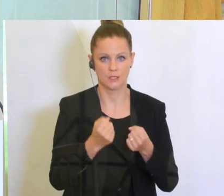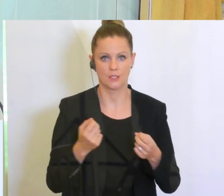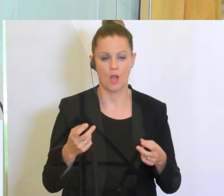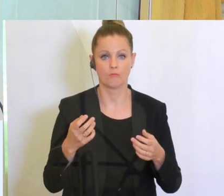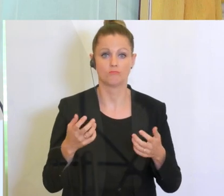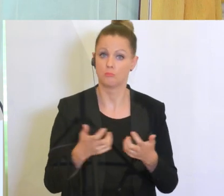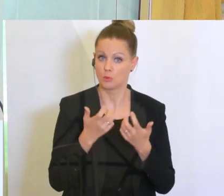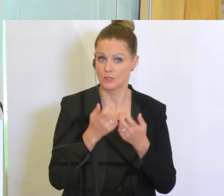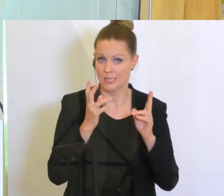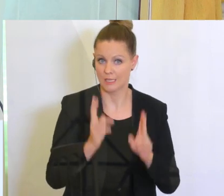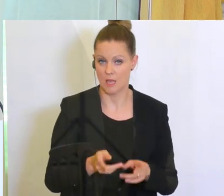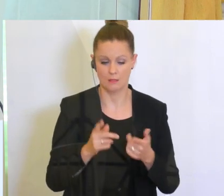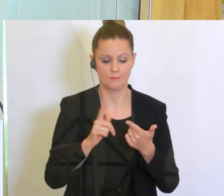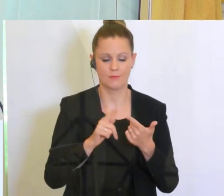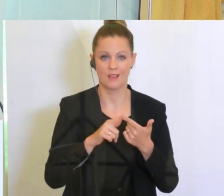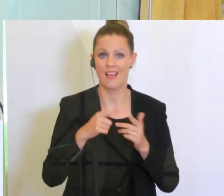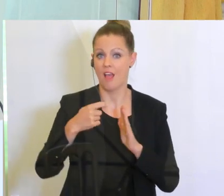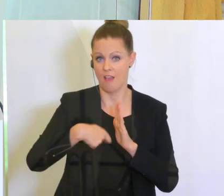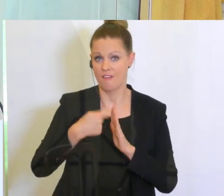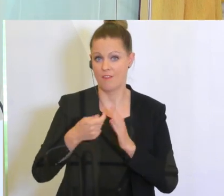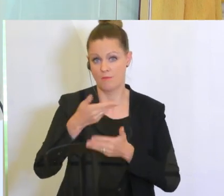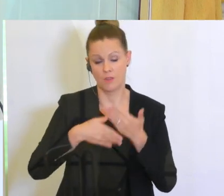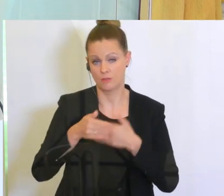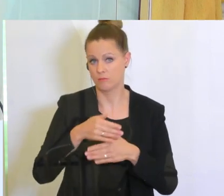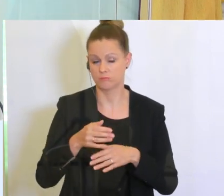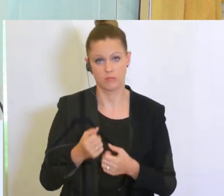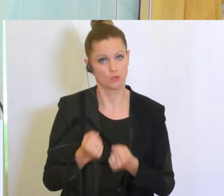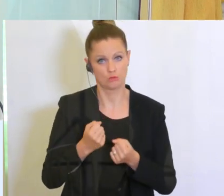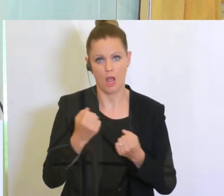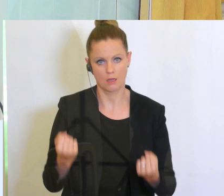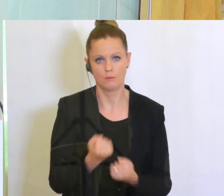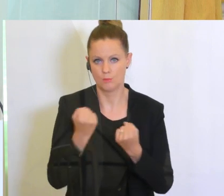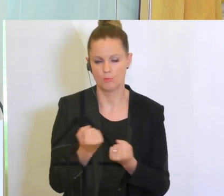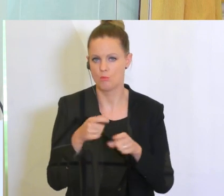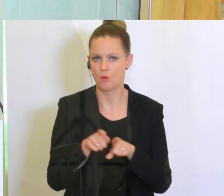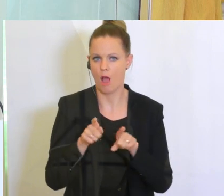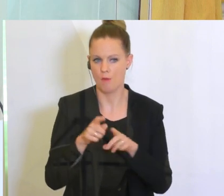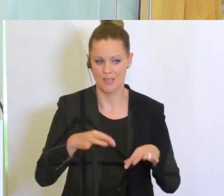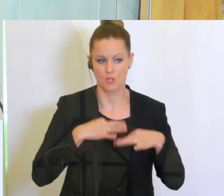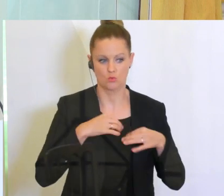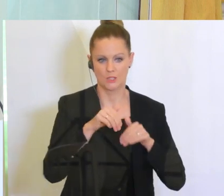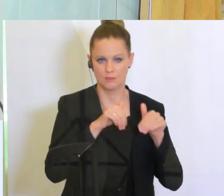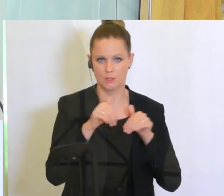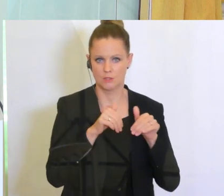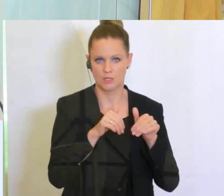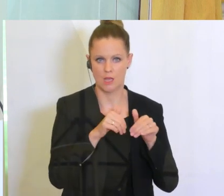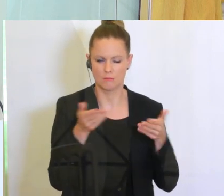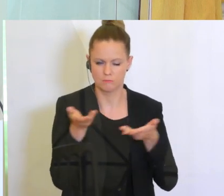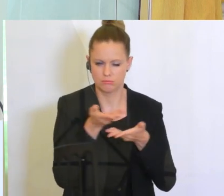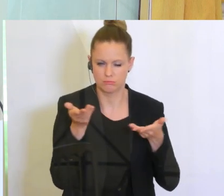Das zweite, da hat die Filmwirtschaft wirklich sich sehr bemüht und es geschafft auch mit dem Gesundheitsministerium zu einem